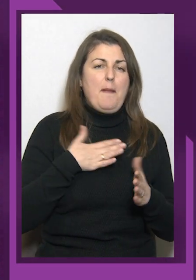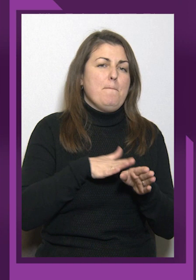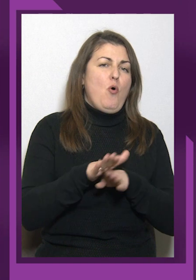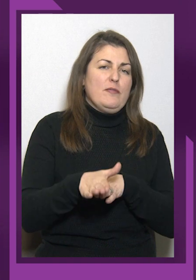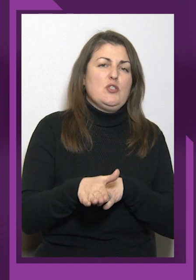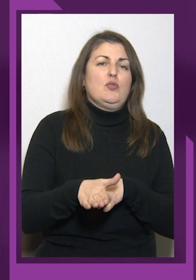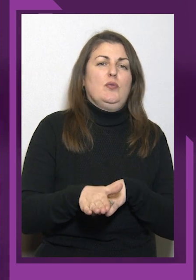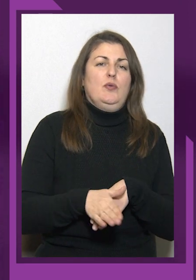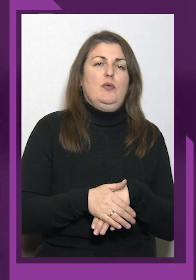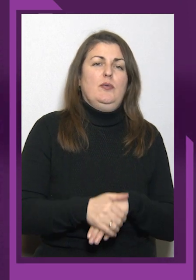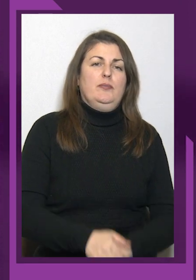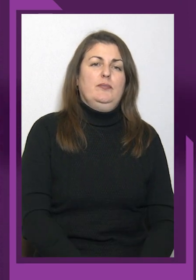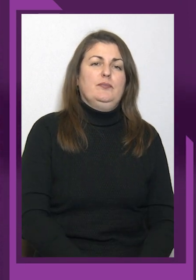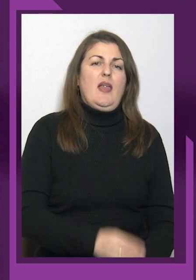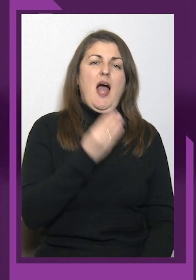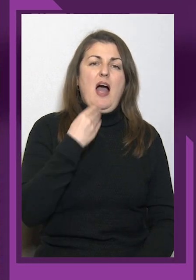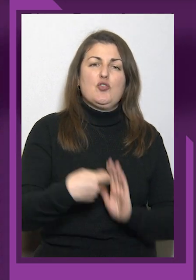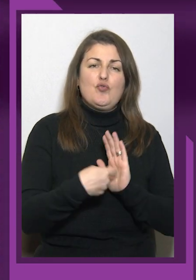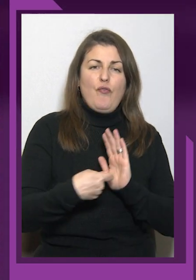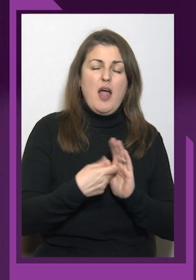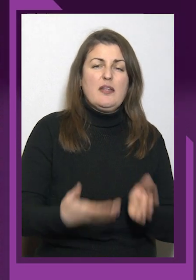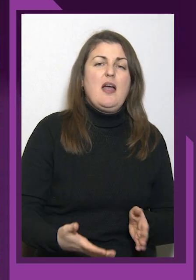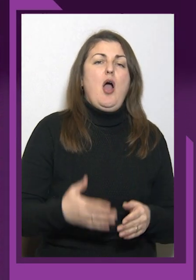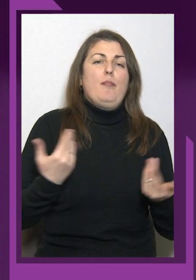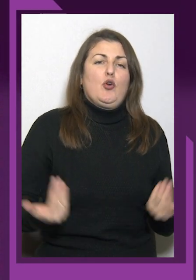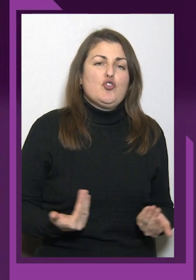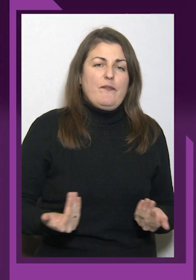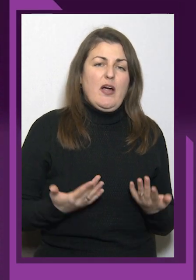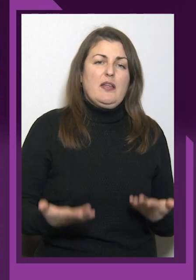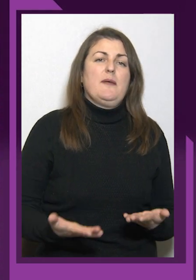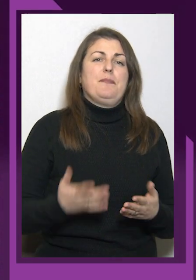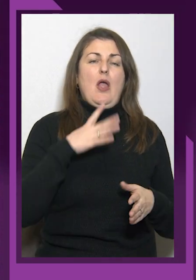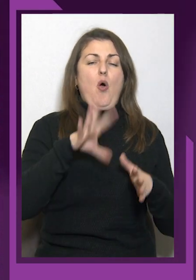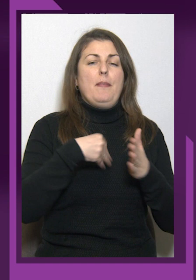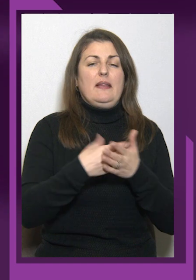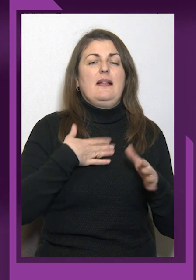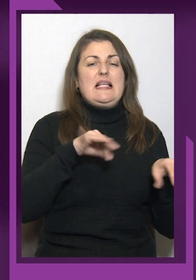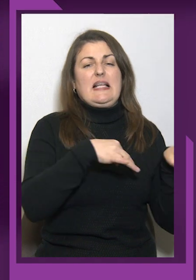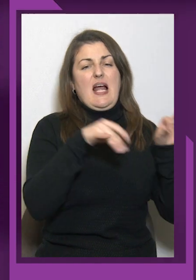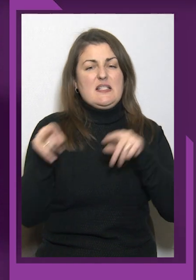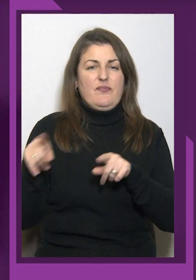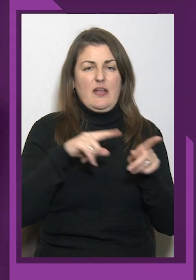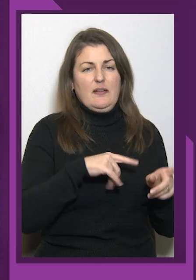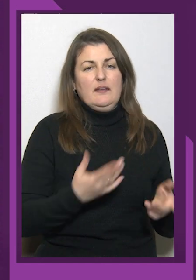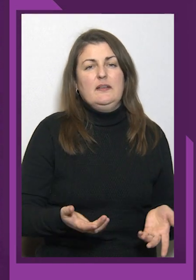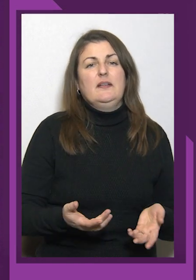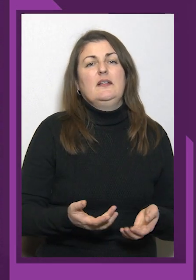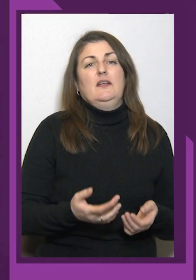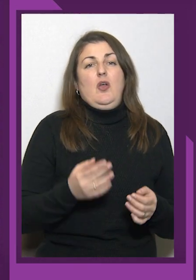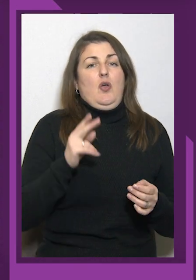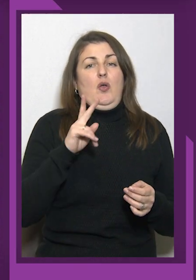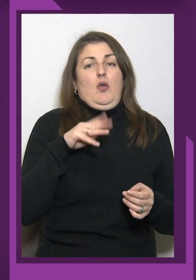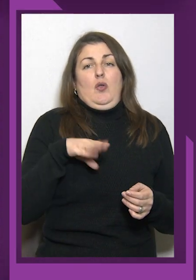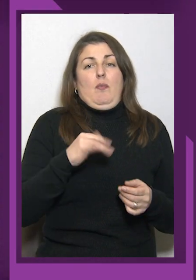проживання, платили нам трансфер. Тому я кажу, це було щось. За нас